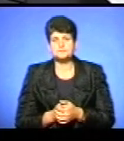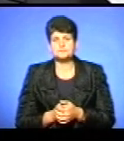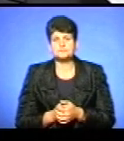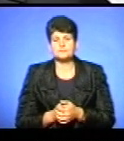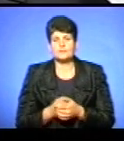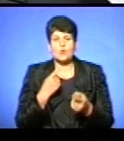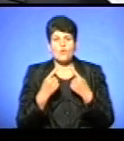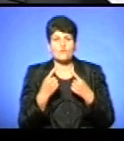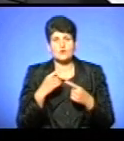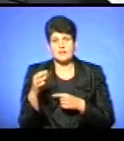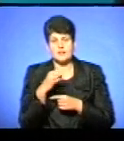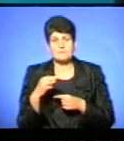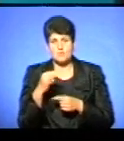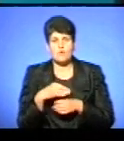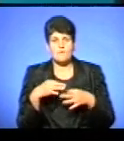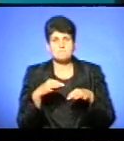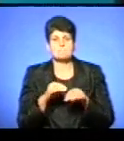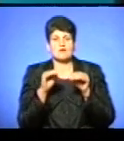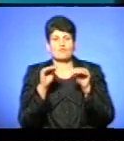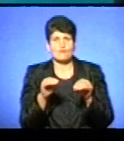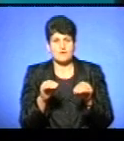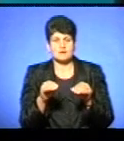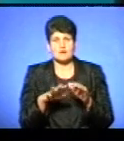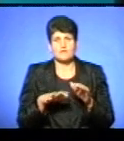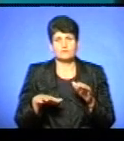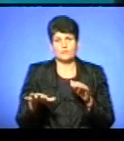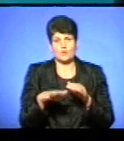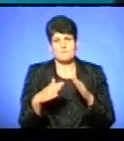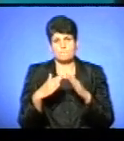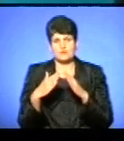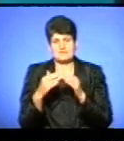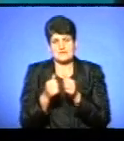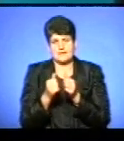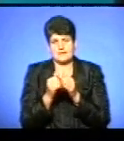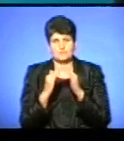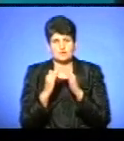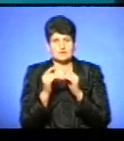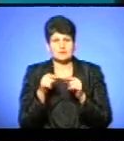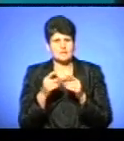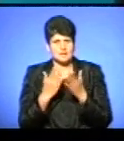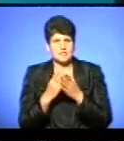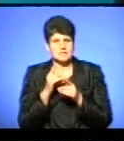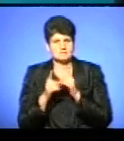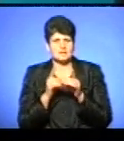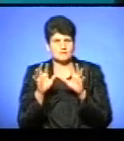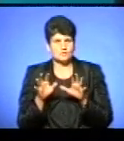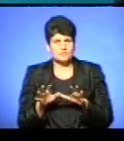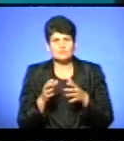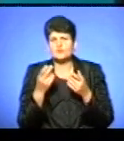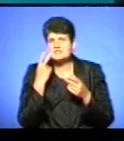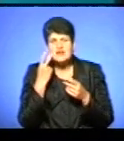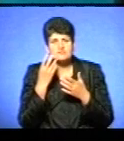про паркування у дворах будинків. Чи в новому законодавстві є тут якісь зміни? Тому що завжди немає, де